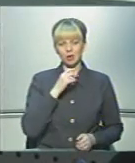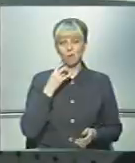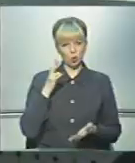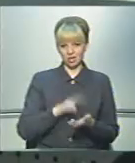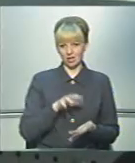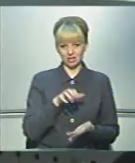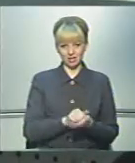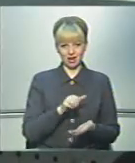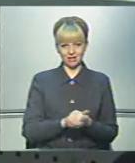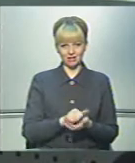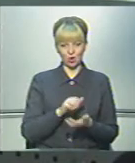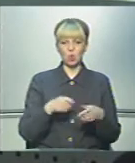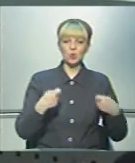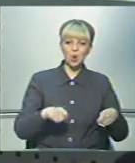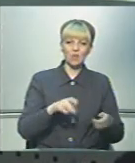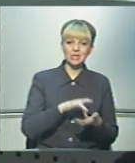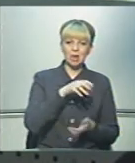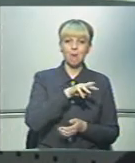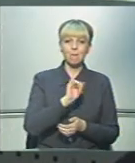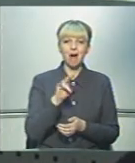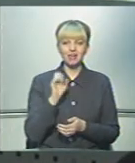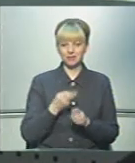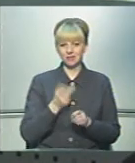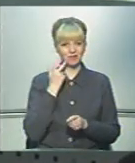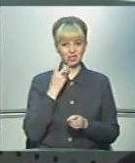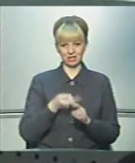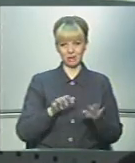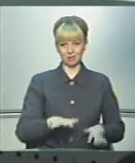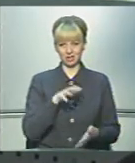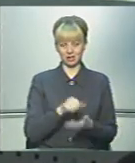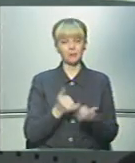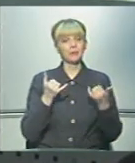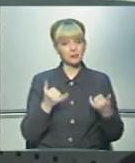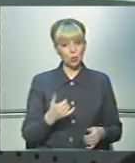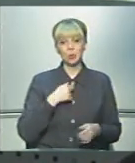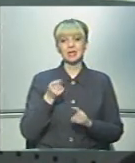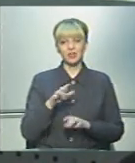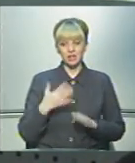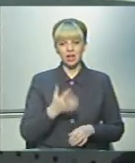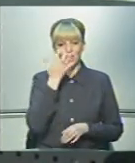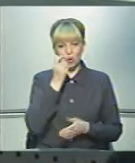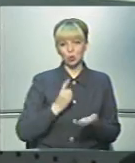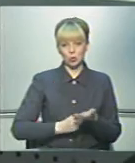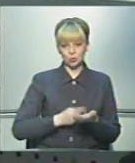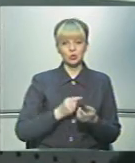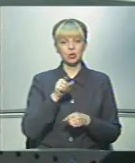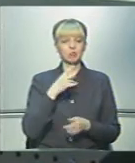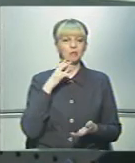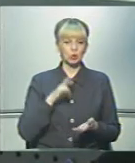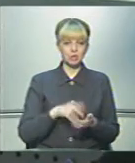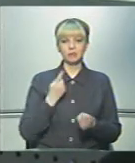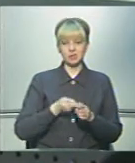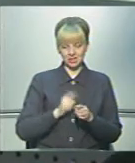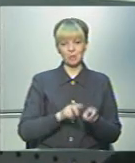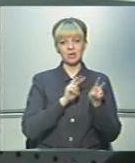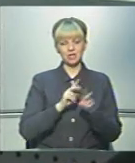зайняті під торговим центром Майдан. Завжди ці місця зайняті. І зараз у нас навіть є фотодоказ, що там постійно за цим